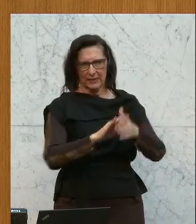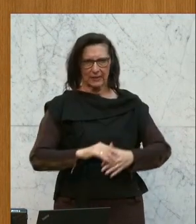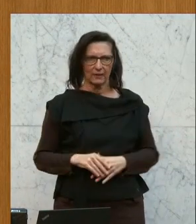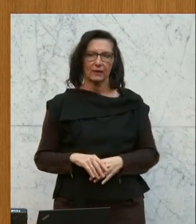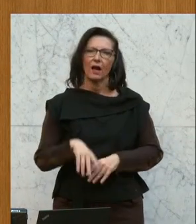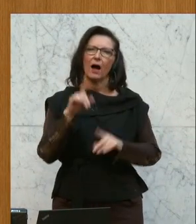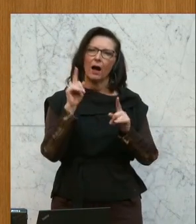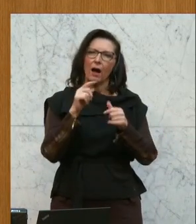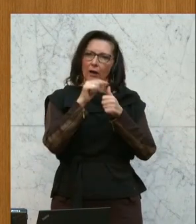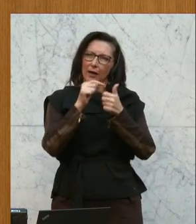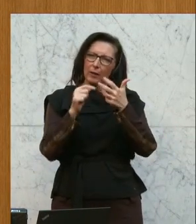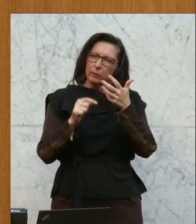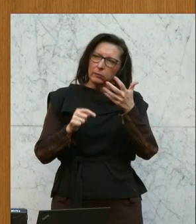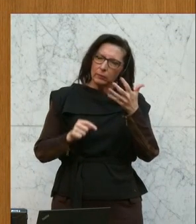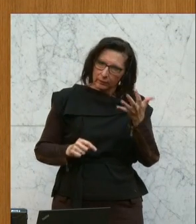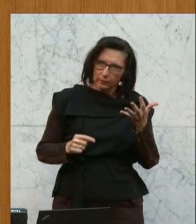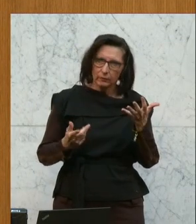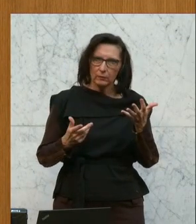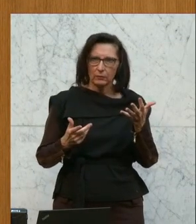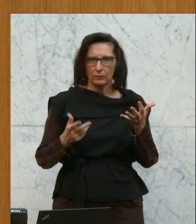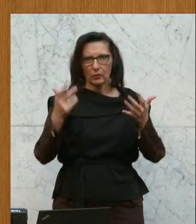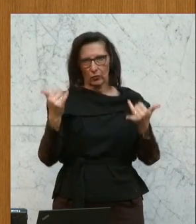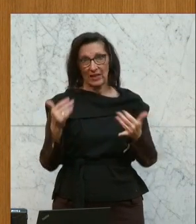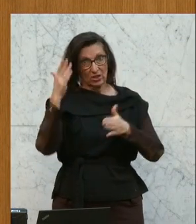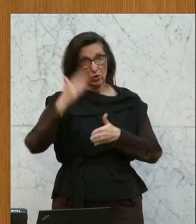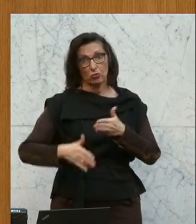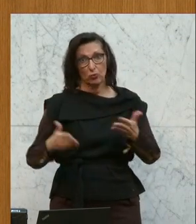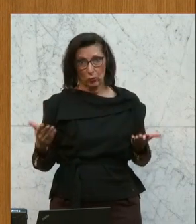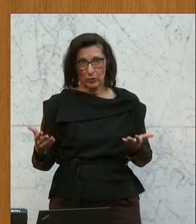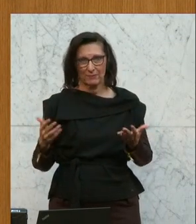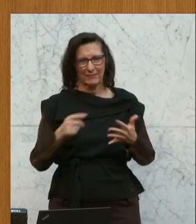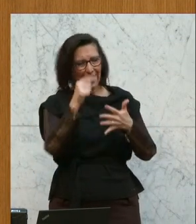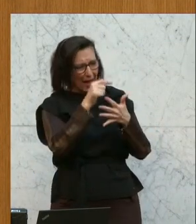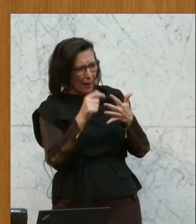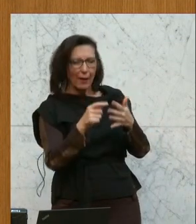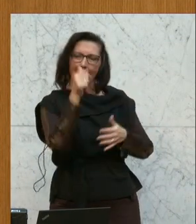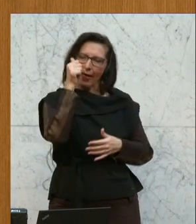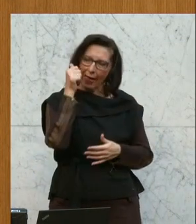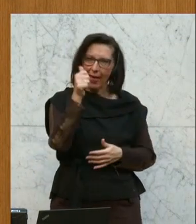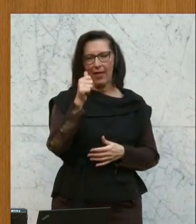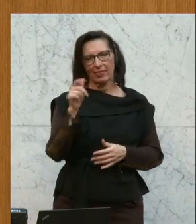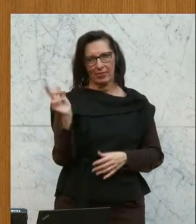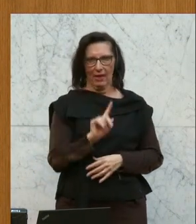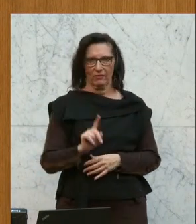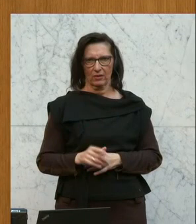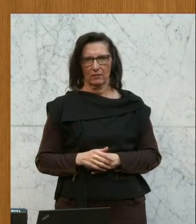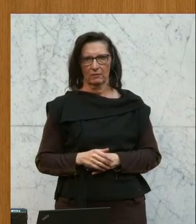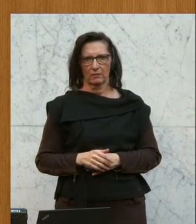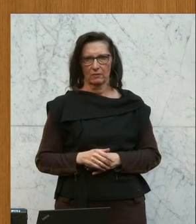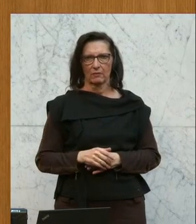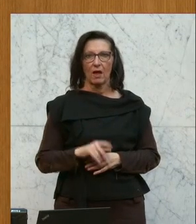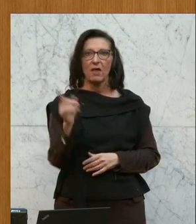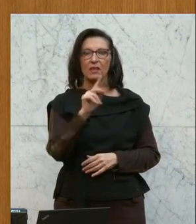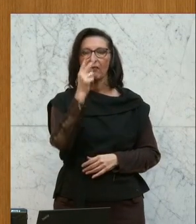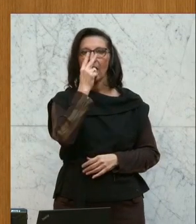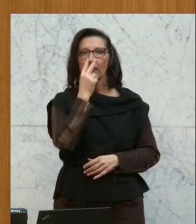Aber bei all dem, und damit möchte ich auch zum Schluss kommen, bei all dem dürfen wir vor allem eins nicht sein. Wir dürfen nicht naiv sein.